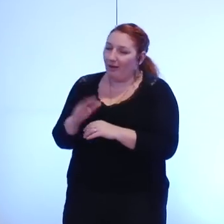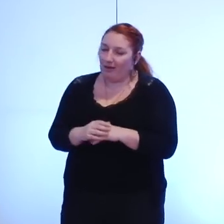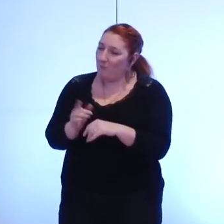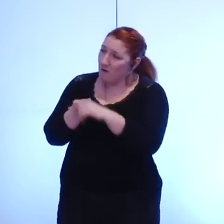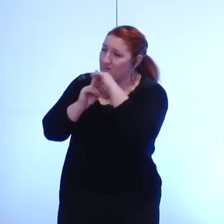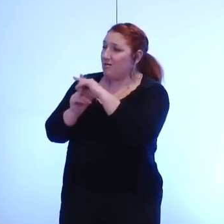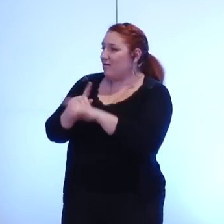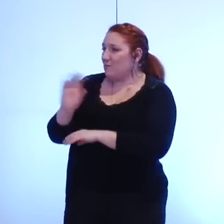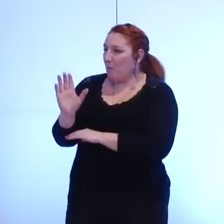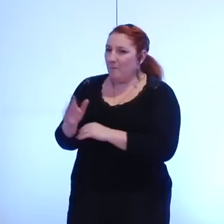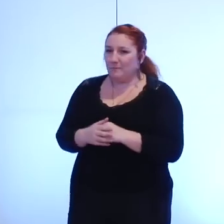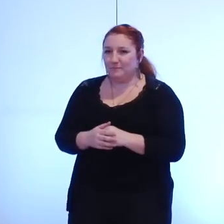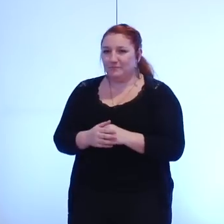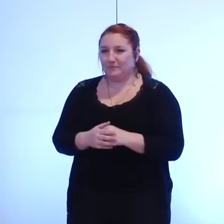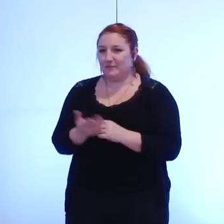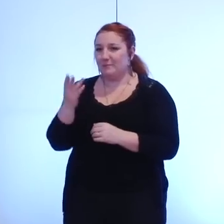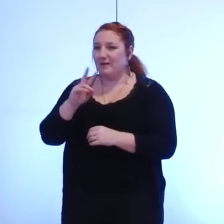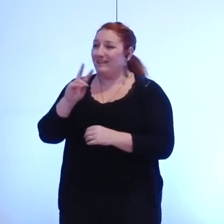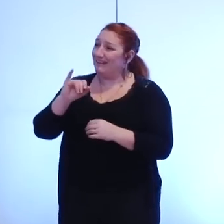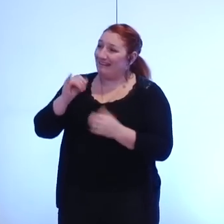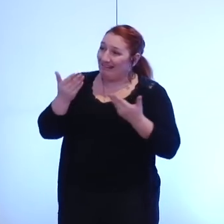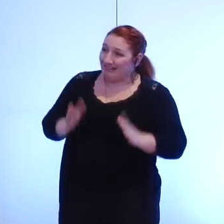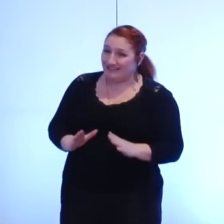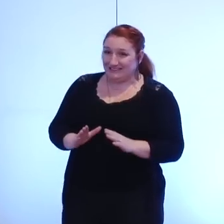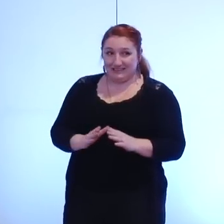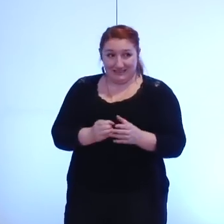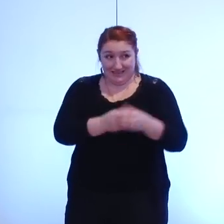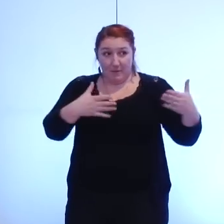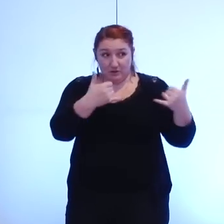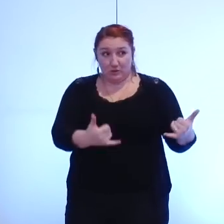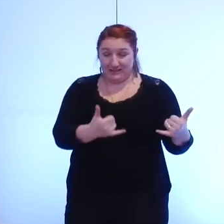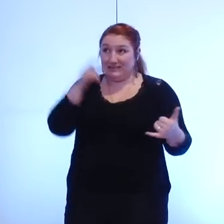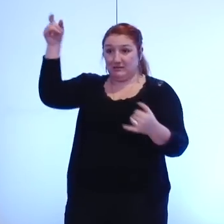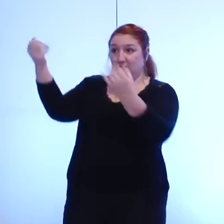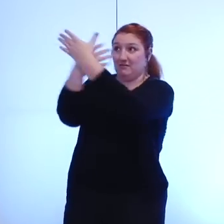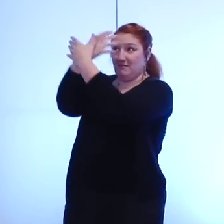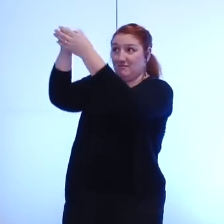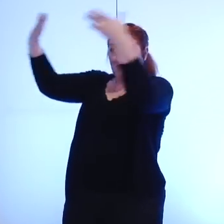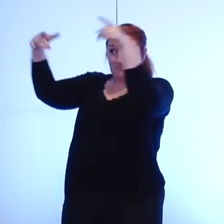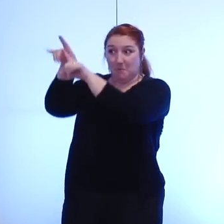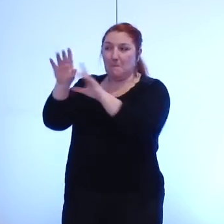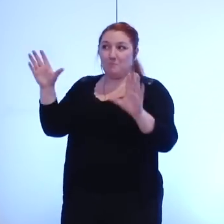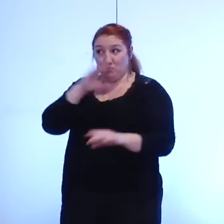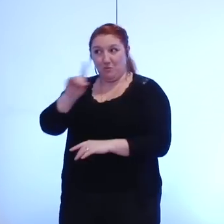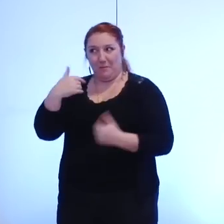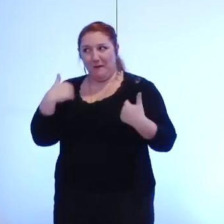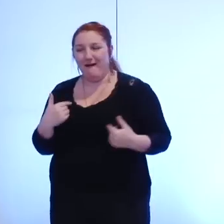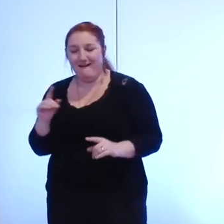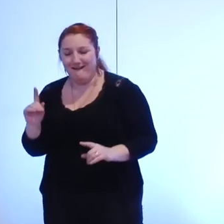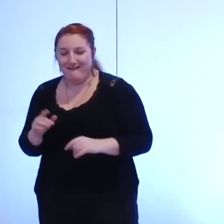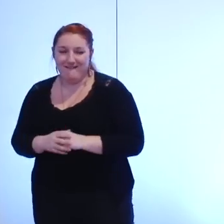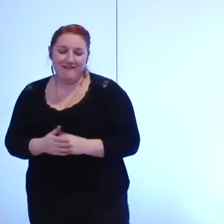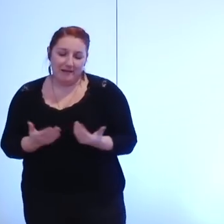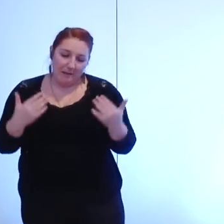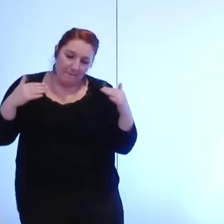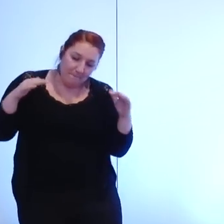enfin cette majorité là qui décide un certain nombre de choses là-bas aussi je ne l'oublie pas mais le